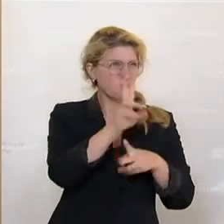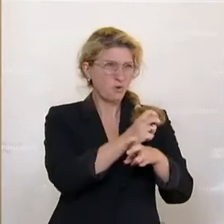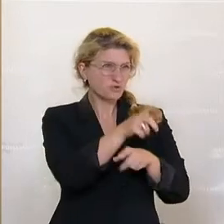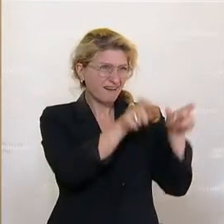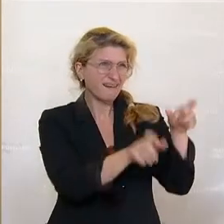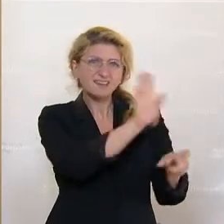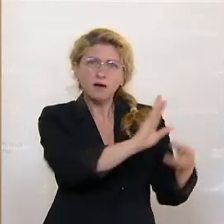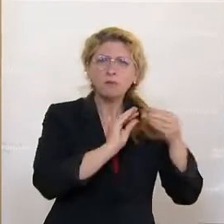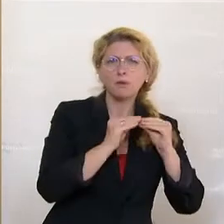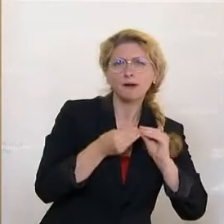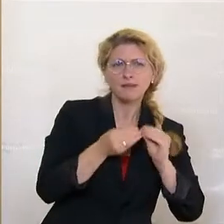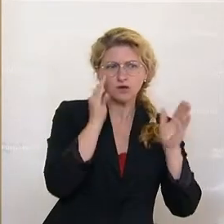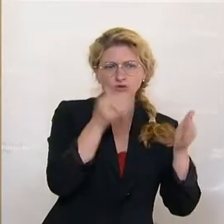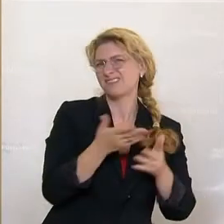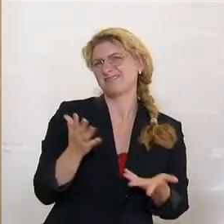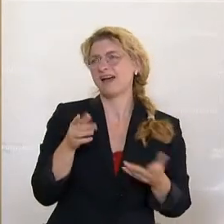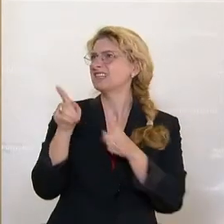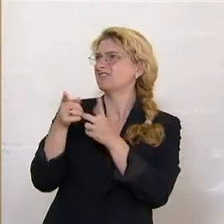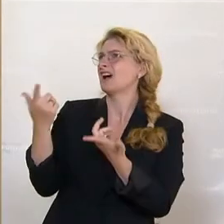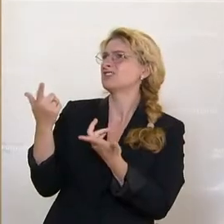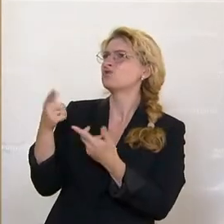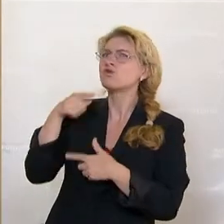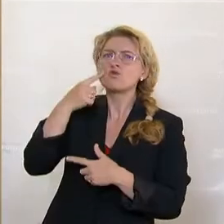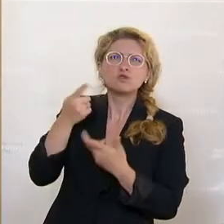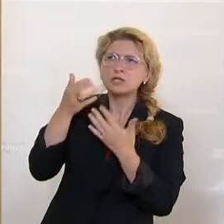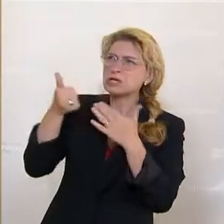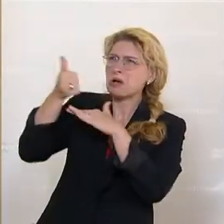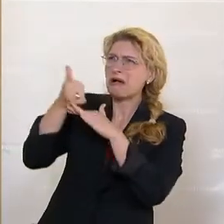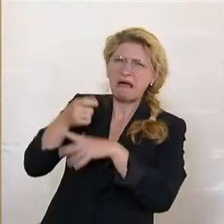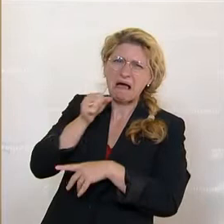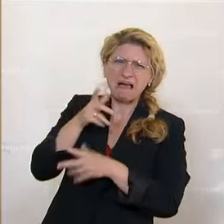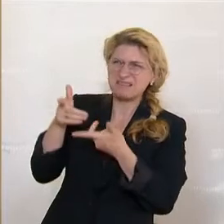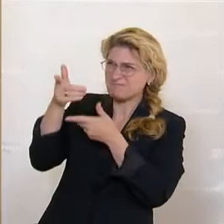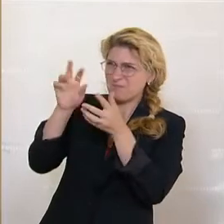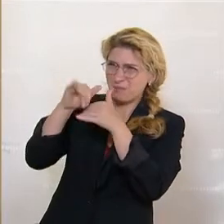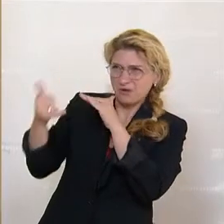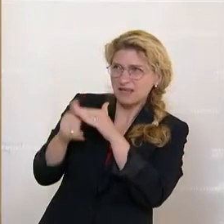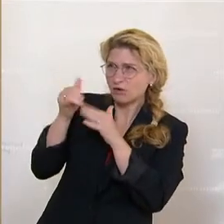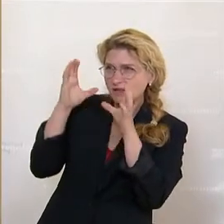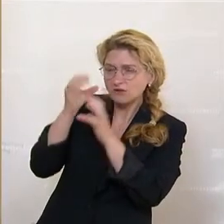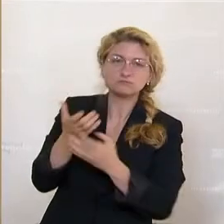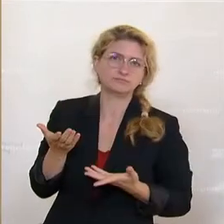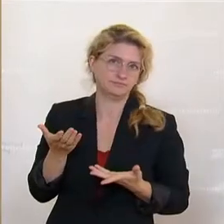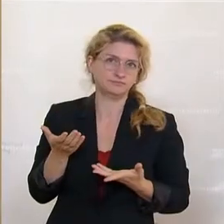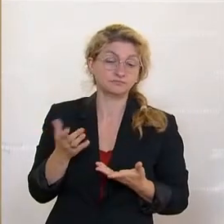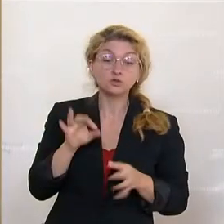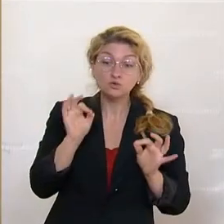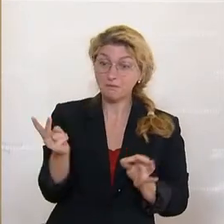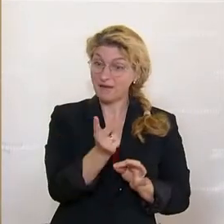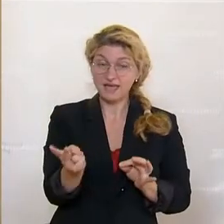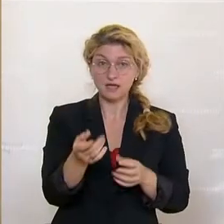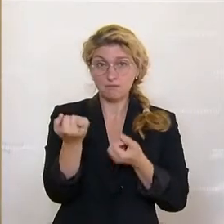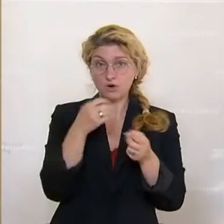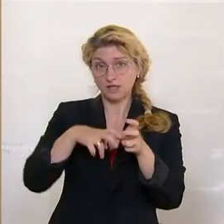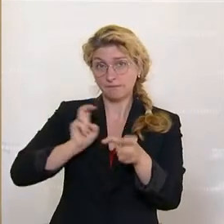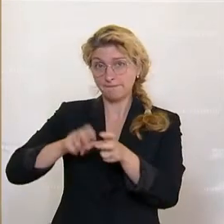Österreichern, sondern dubiose Oligarchenprojekte und dergleichen. Es ist gut, dass die zwei nicht mehr in der Politik sind. Das hat